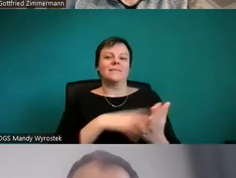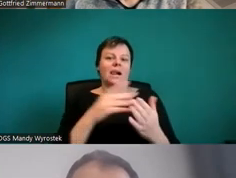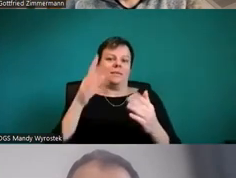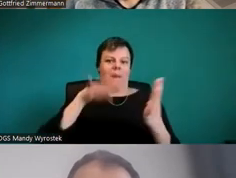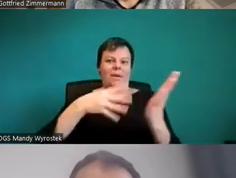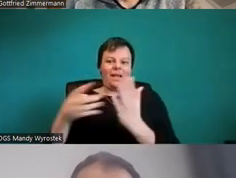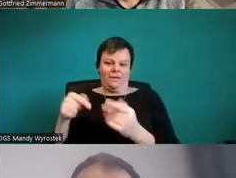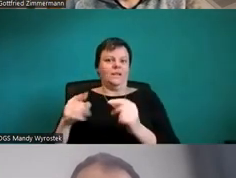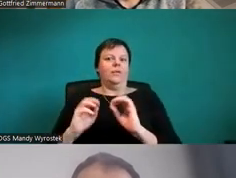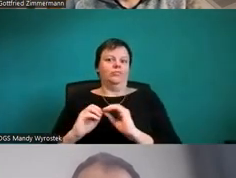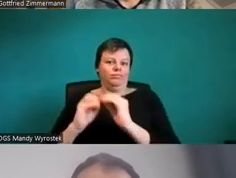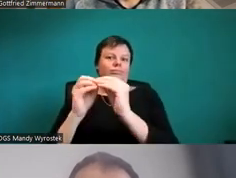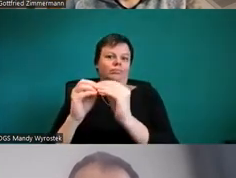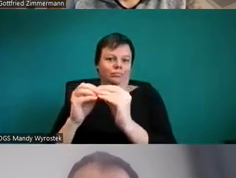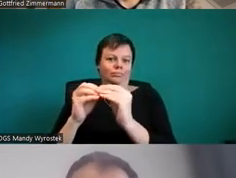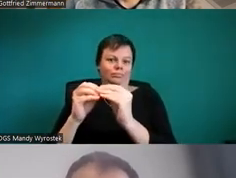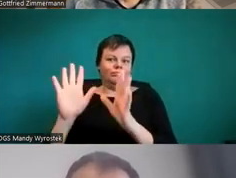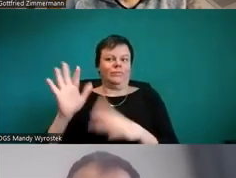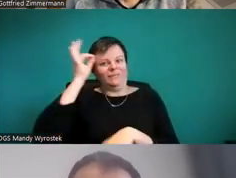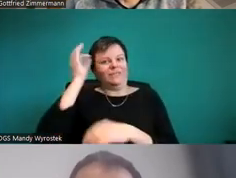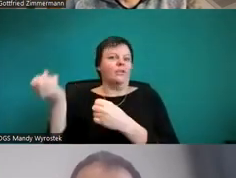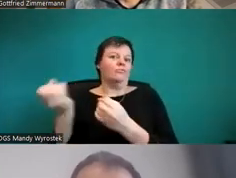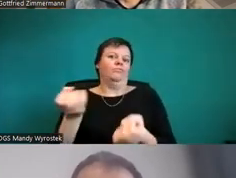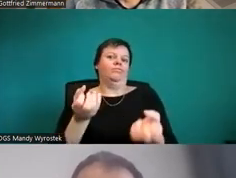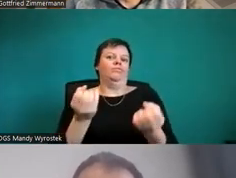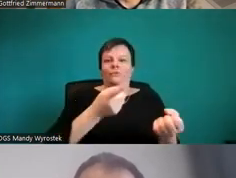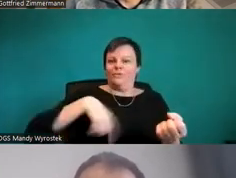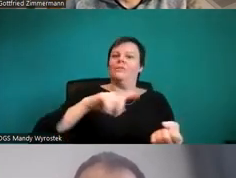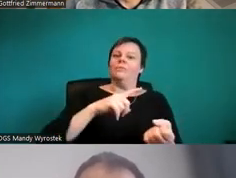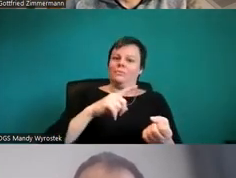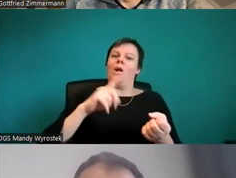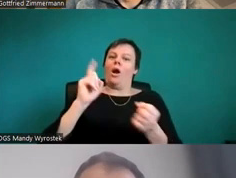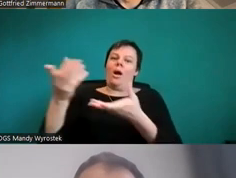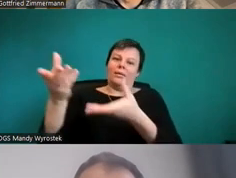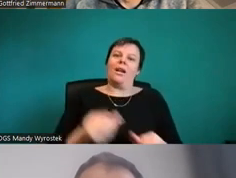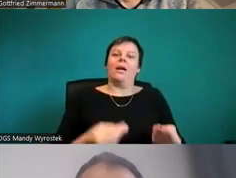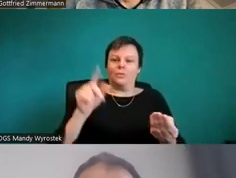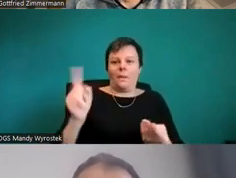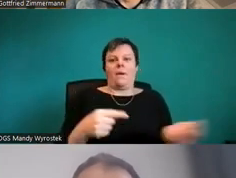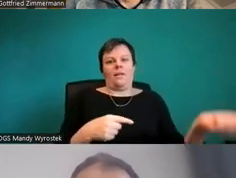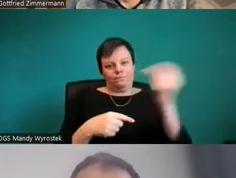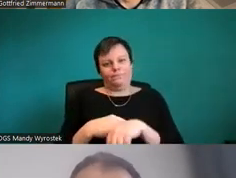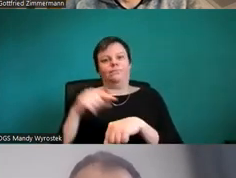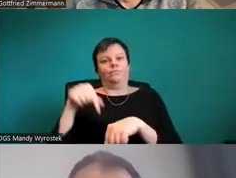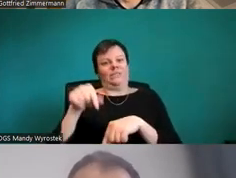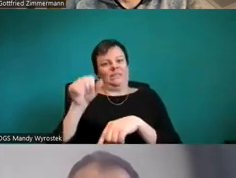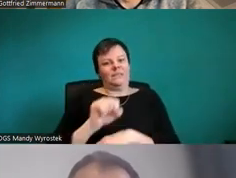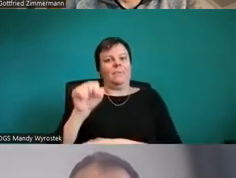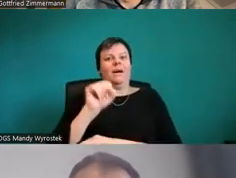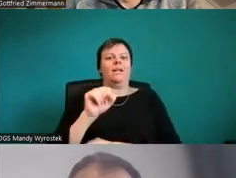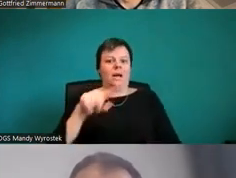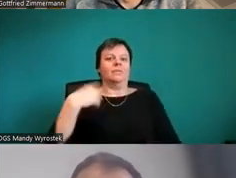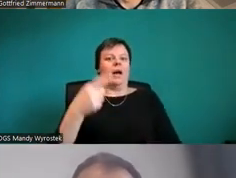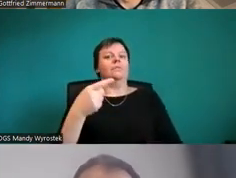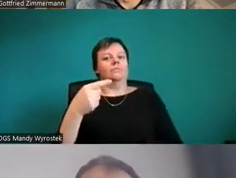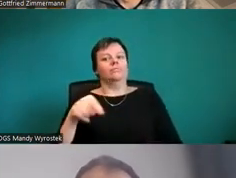sind alle eingeladen, nochmal zu uns zu kommen und mit uns das Seminar dann zuzuhören